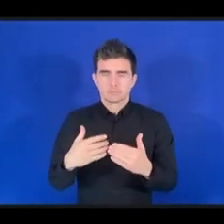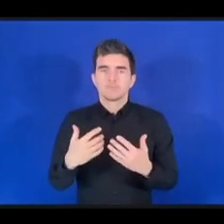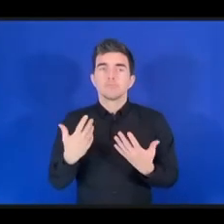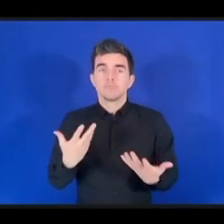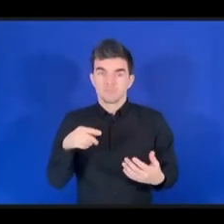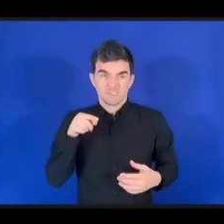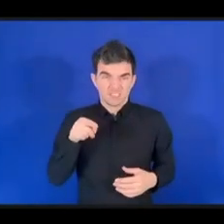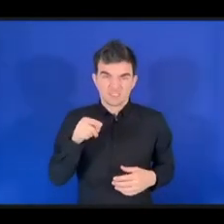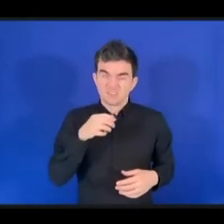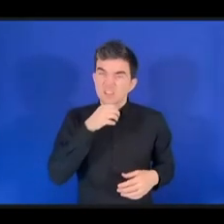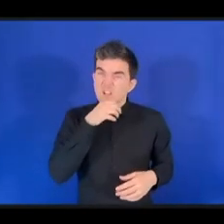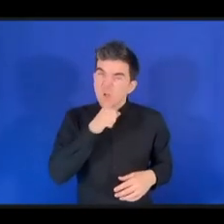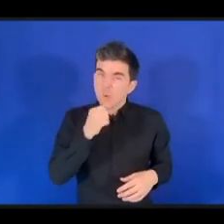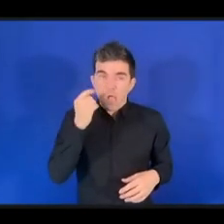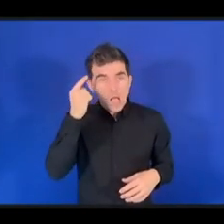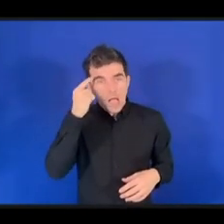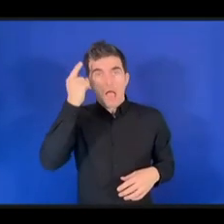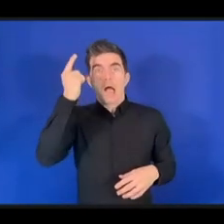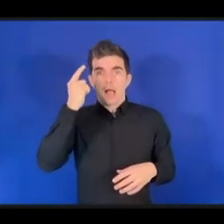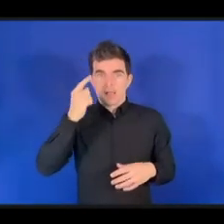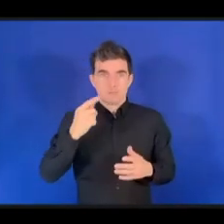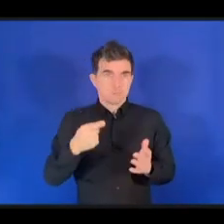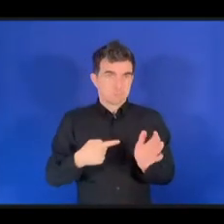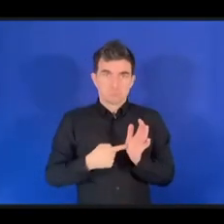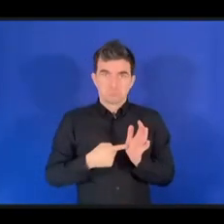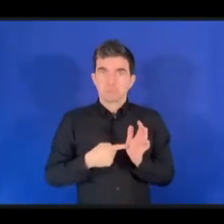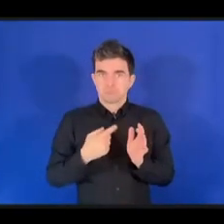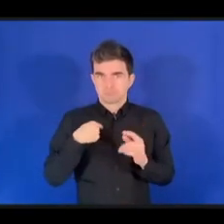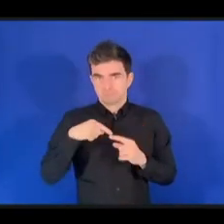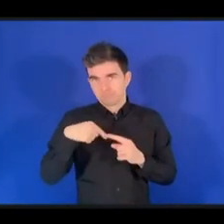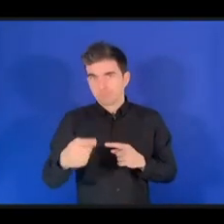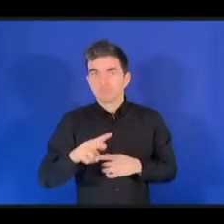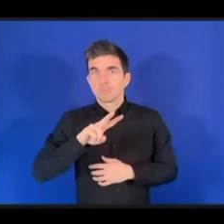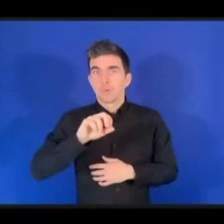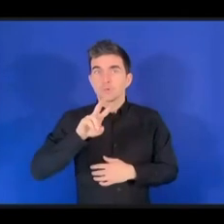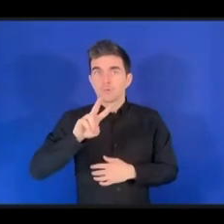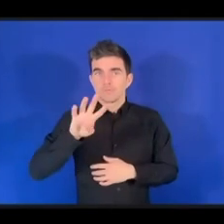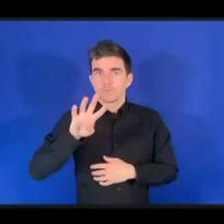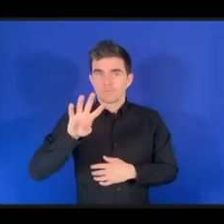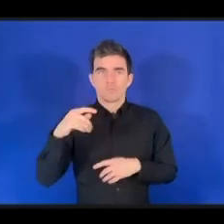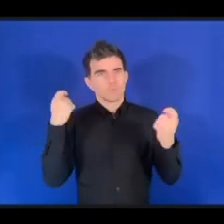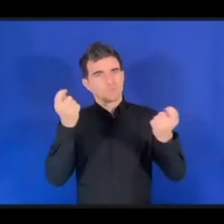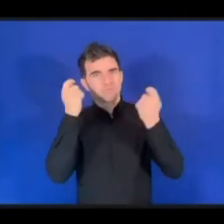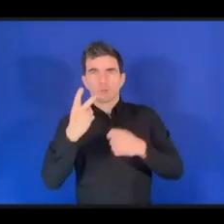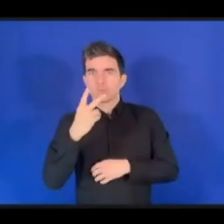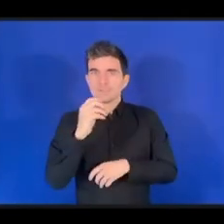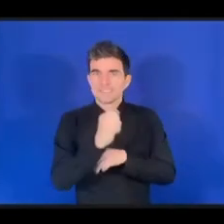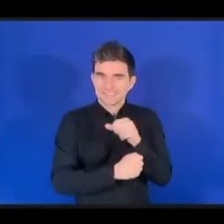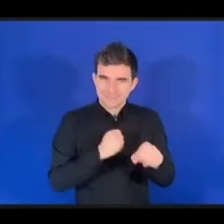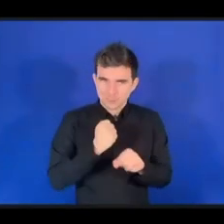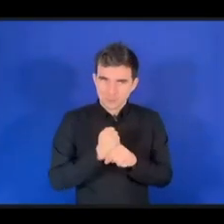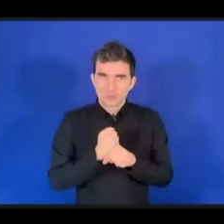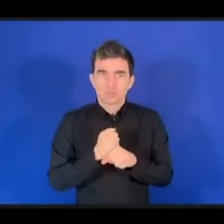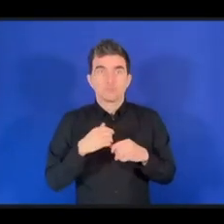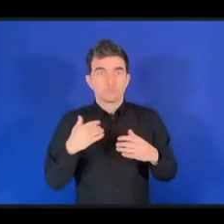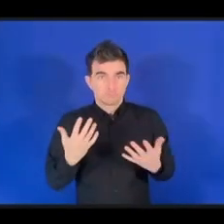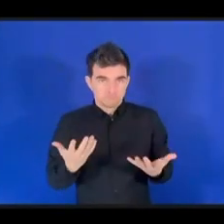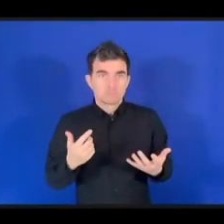Простите меня, я каждый раз, подходя к микрофону, говорю об этом, но мы очень гордимся этим фактом.